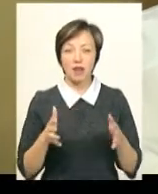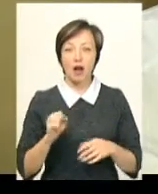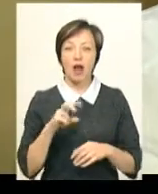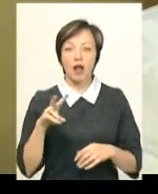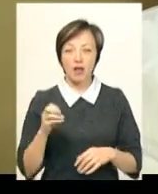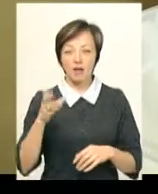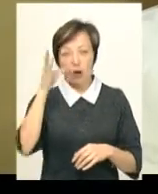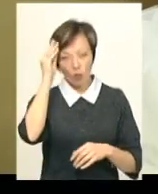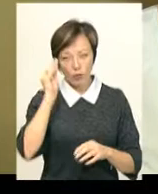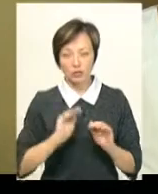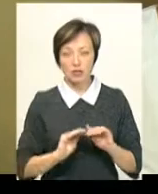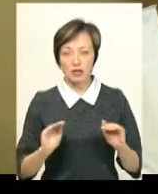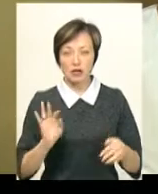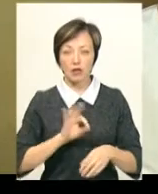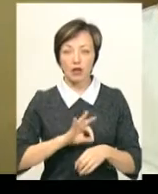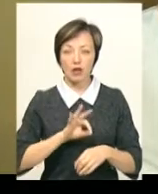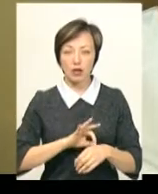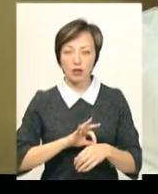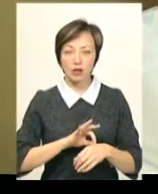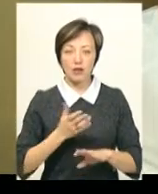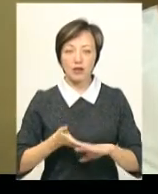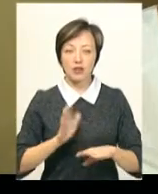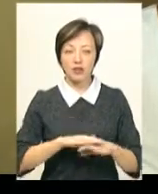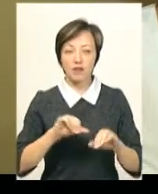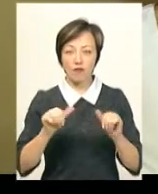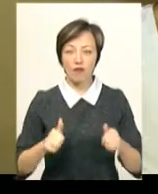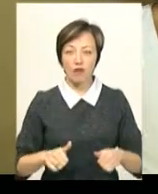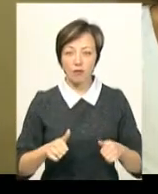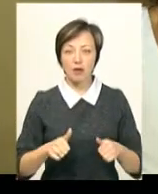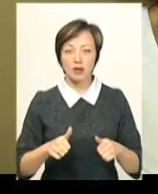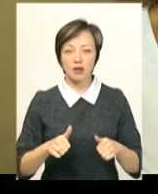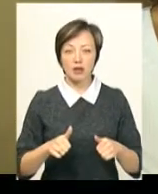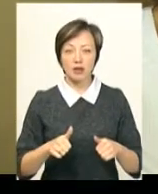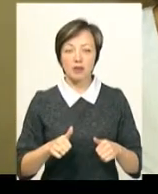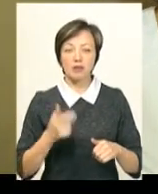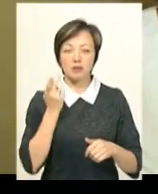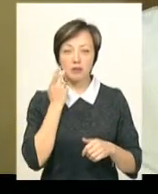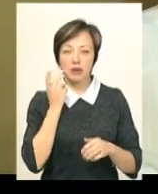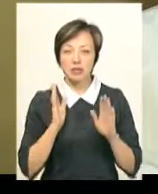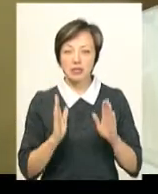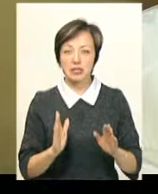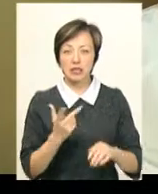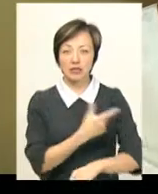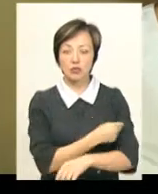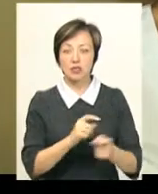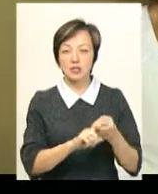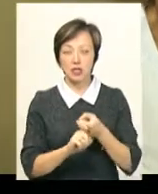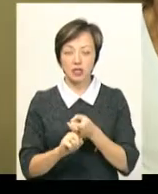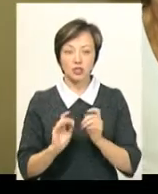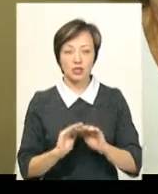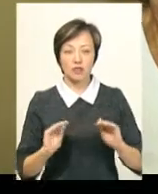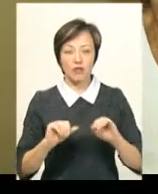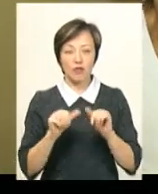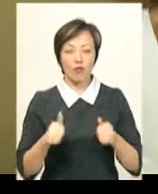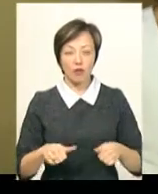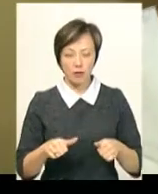враховуючи, що діти хворіють на важкі форми діабета, як правило, дітей – тільки інсулінзалежні форми